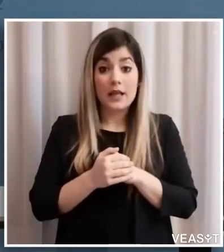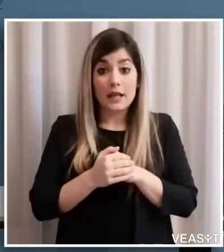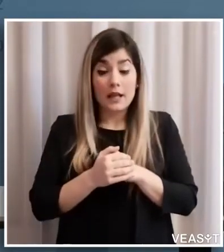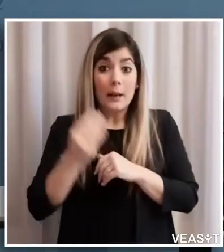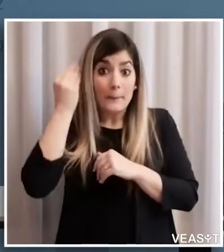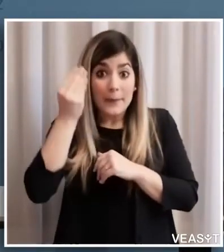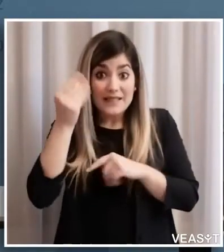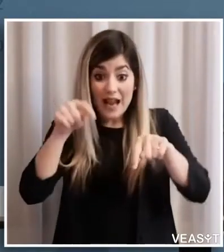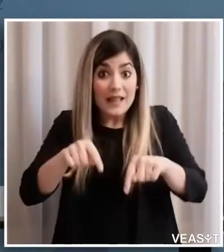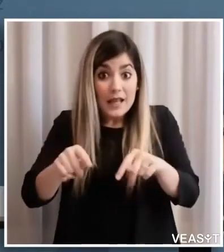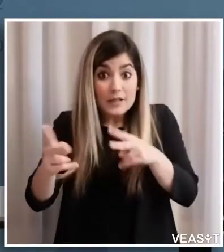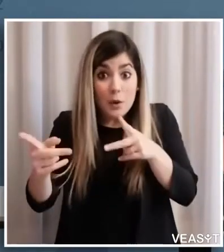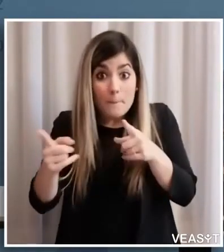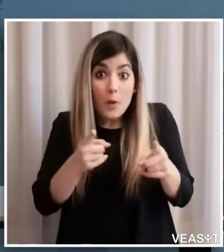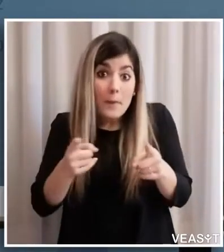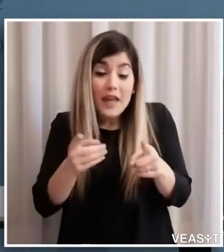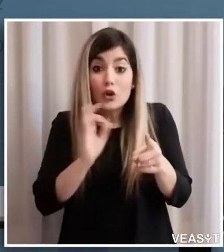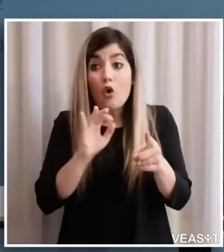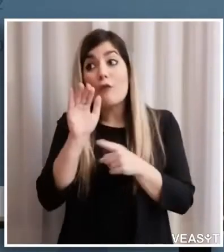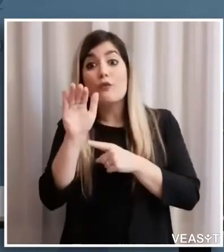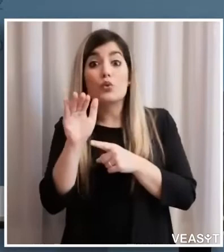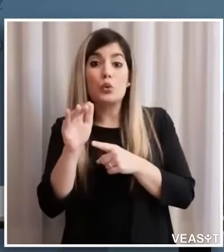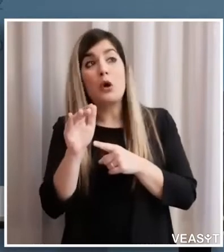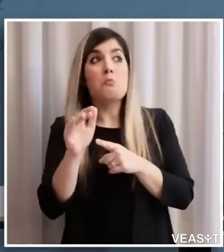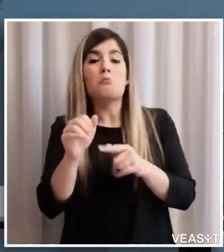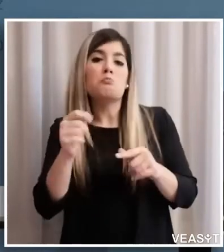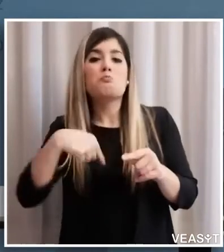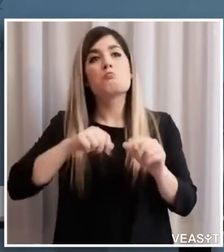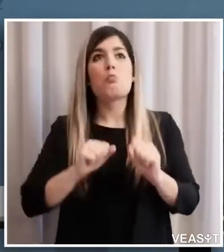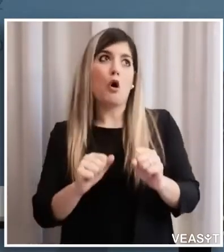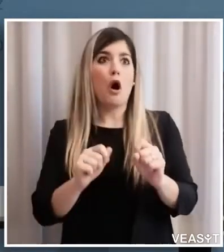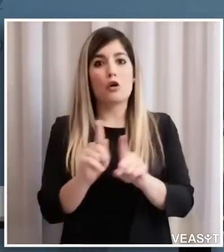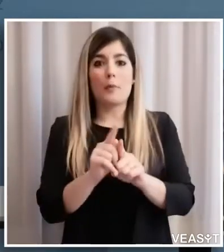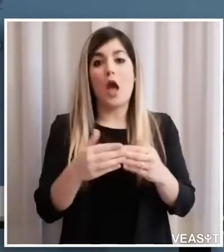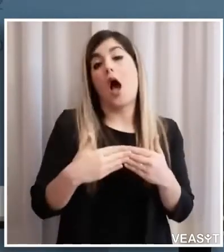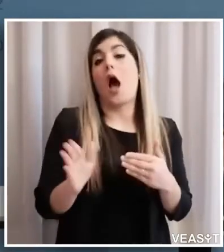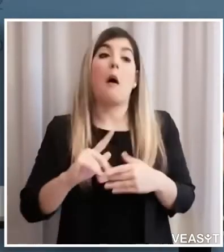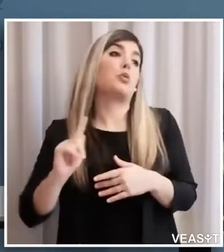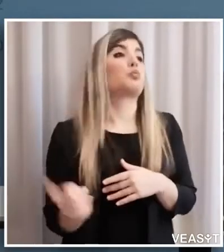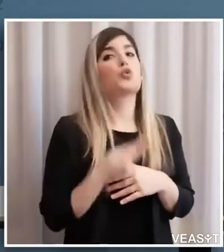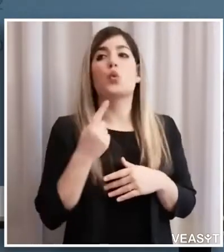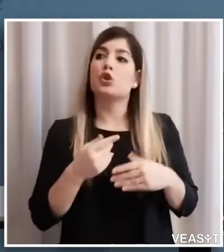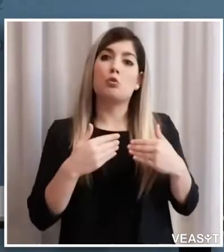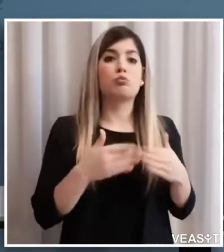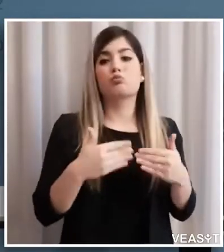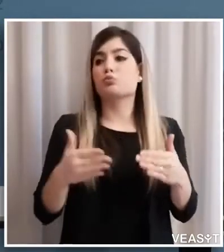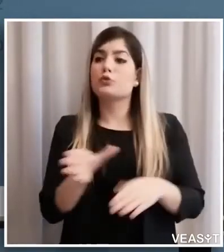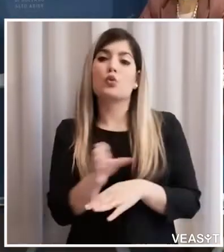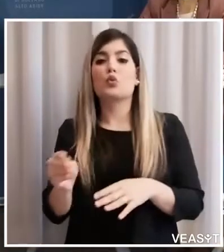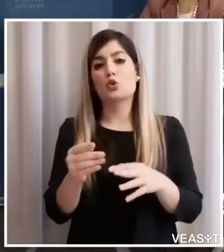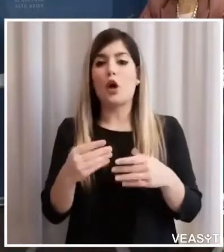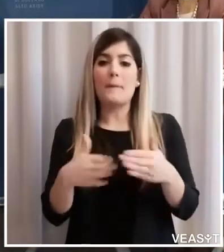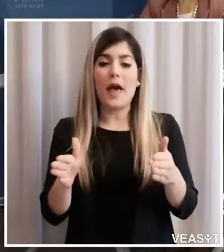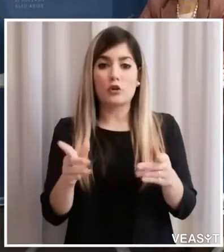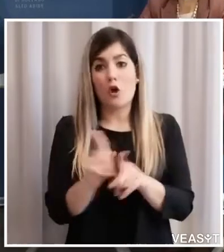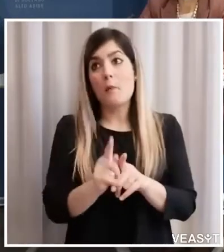ci sia il momento, o ci sarà in futuro un momento dove da un momento all'altro si riapre tutto, si riparte tutto e tutto sarà